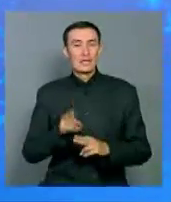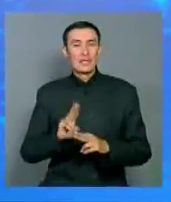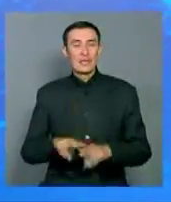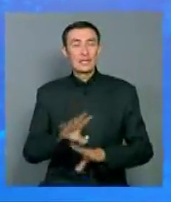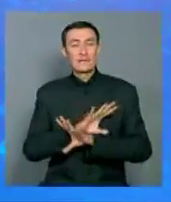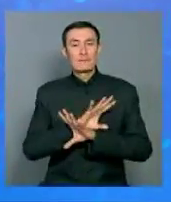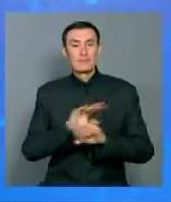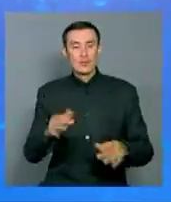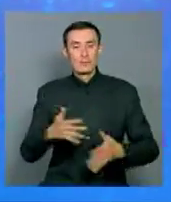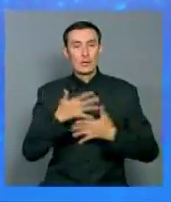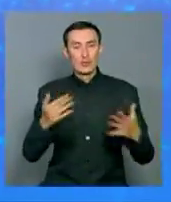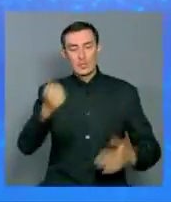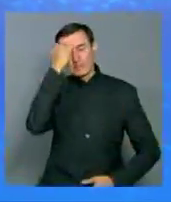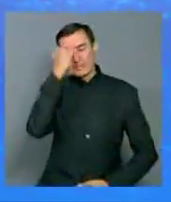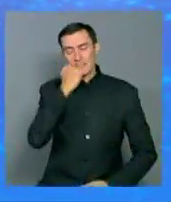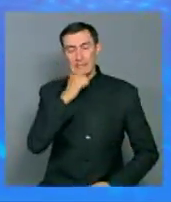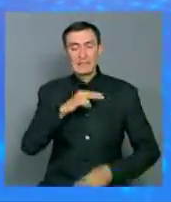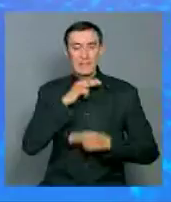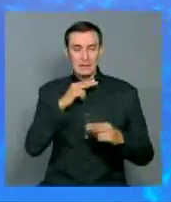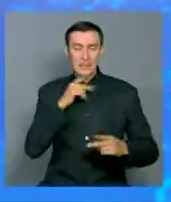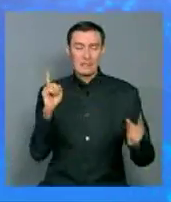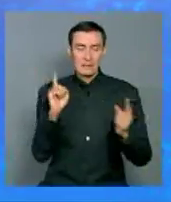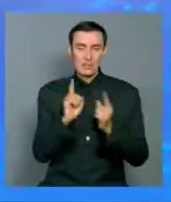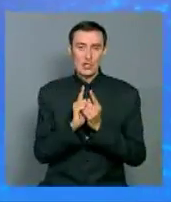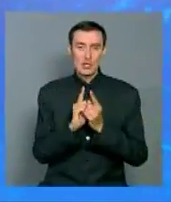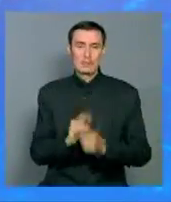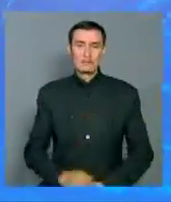минуте все. Спасибо, что были с нами. До встречи в следующем часе.